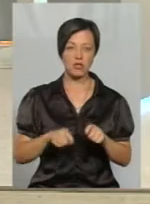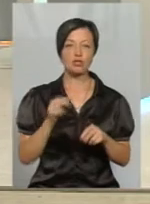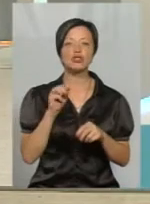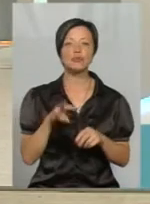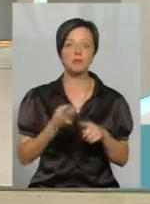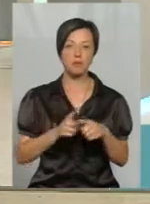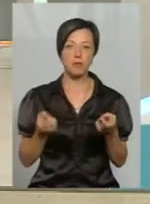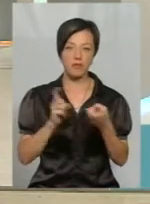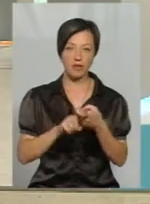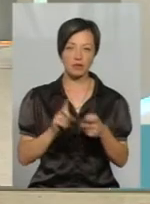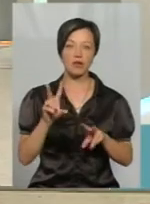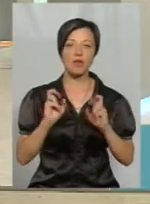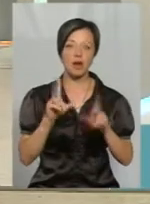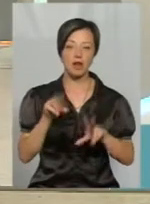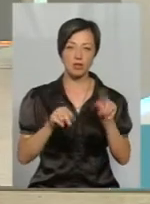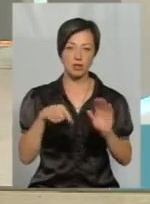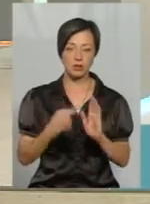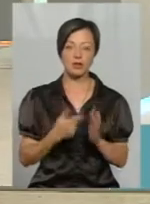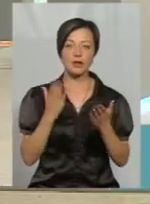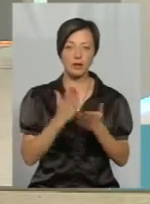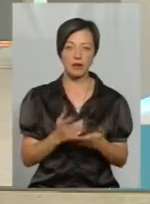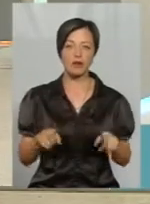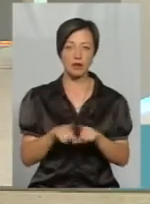чим це пов'язано, як вважаєте? Є такий момент.